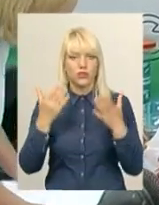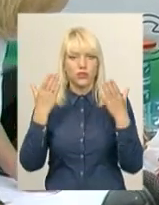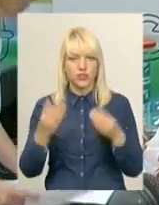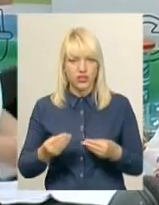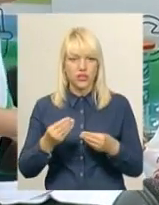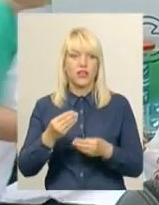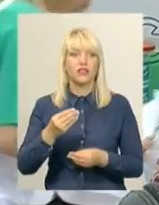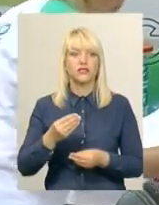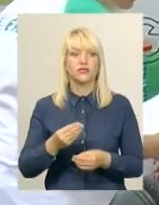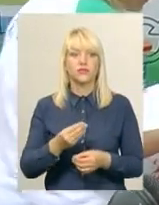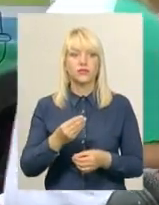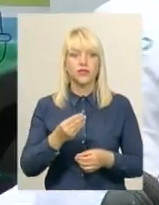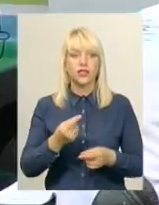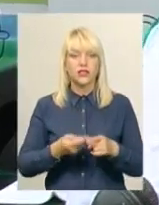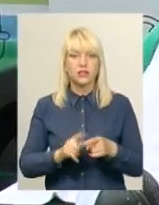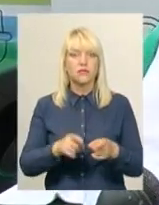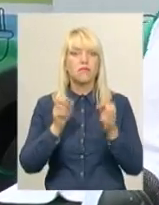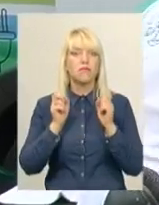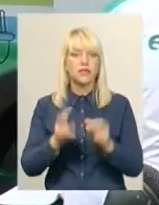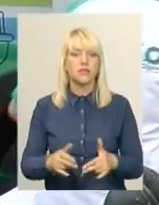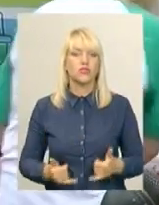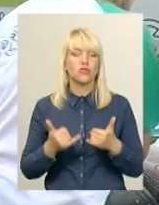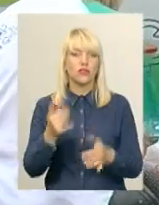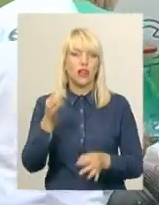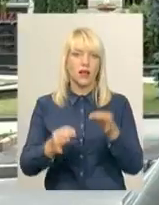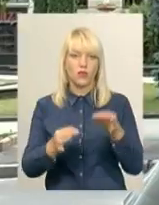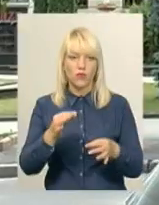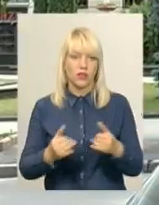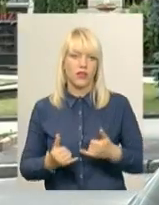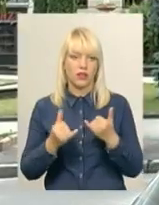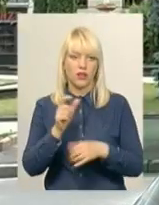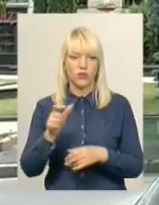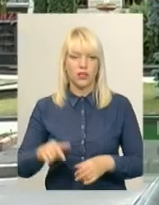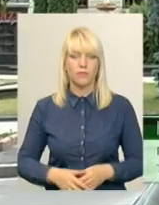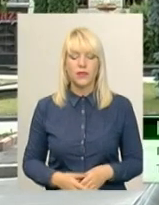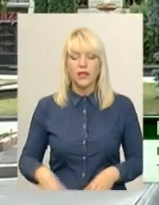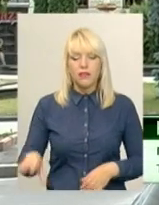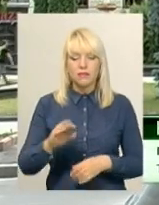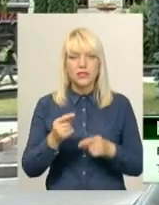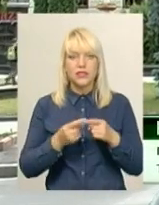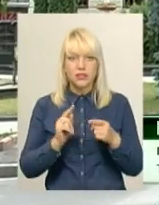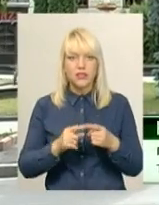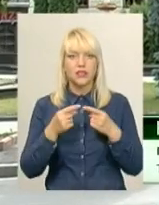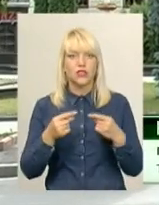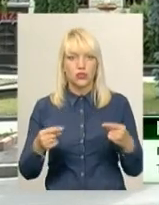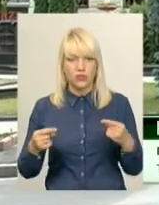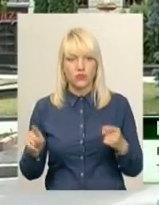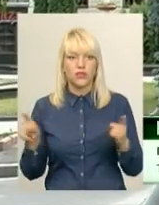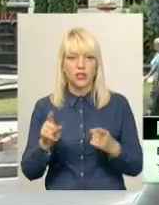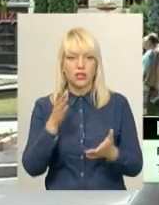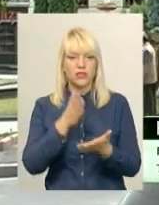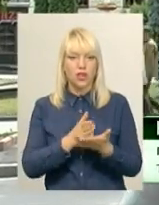вони є небезпечними для довкілля, для людей. Ці всі речовини, які знаходяться, токсичні,